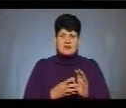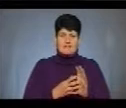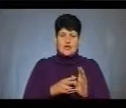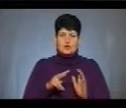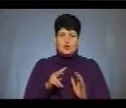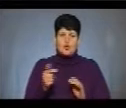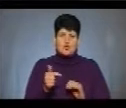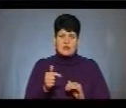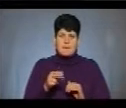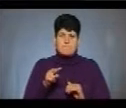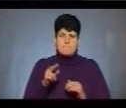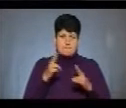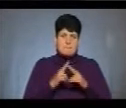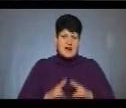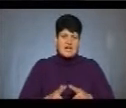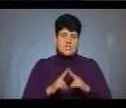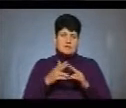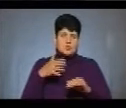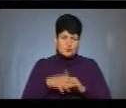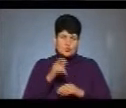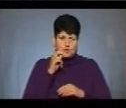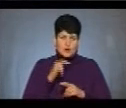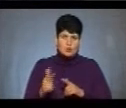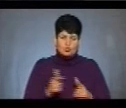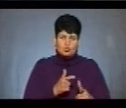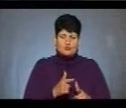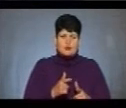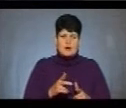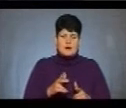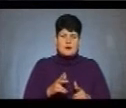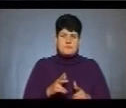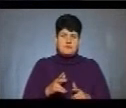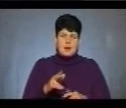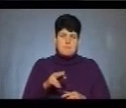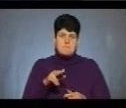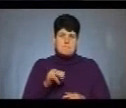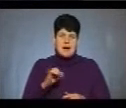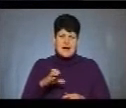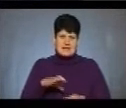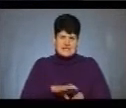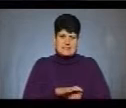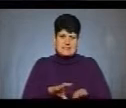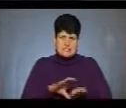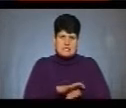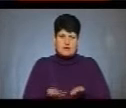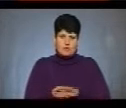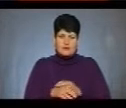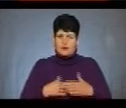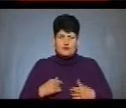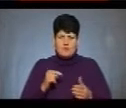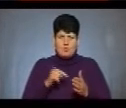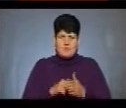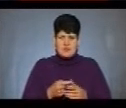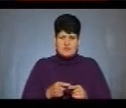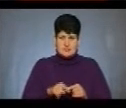Ми розуміємо, що Україні готують пастку і ми б дуже не хотіли, щоб керівництво нашої держави в цю пастку попало». «Думаю,